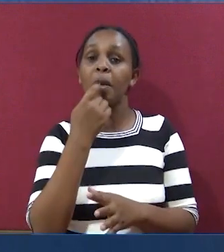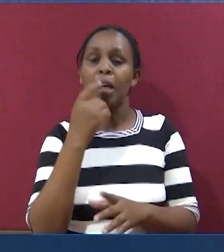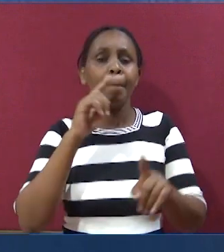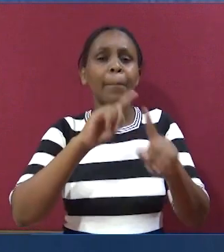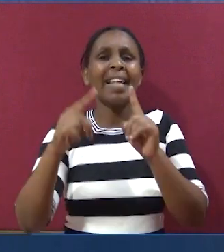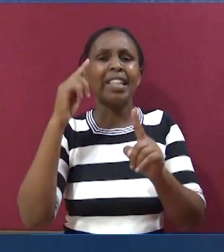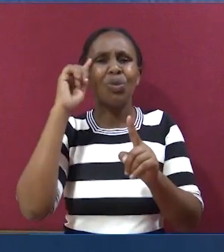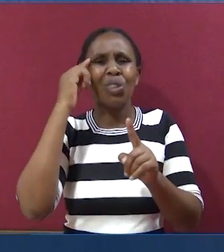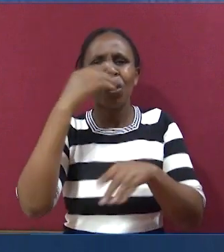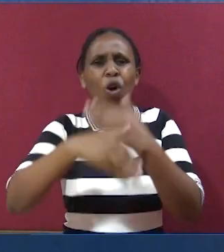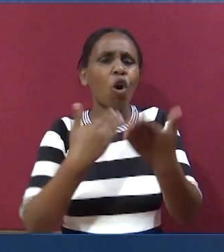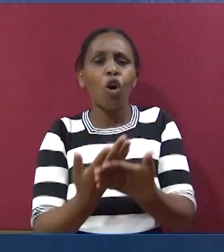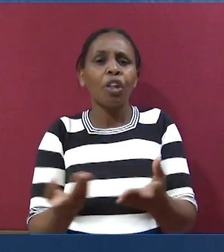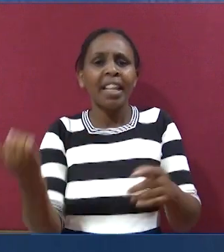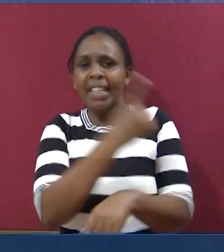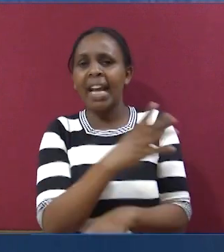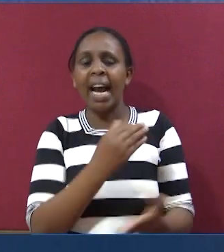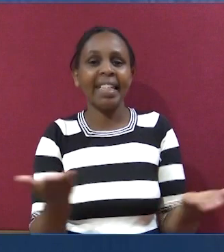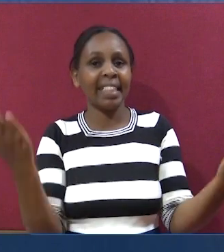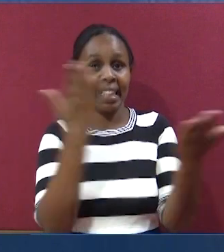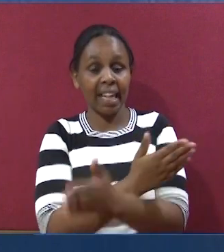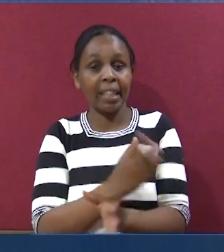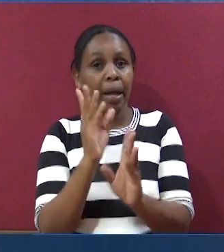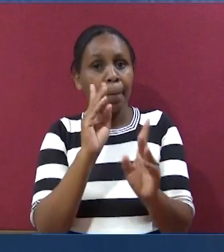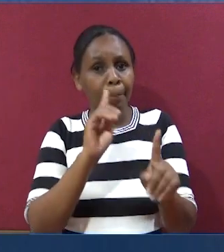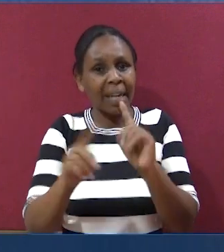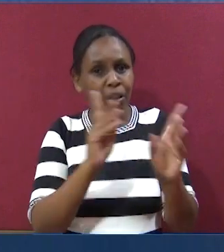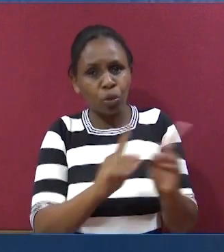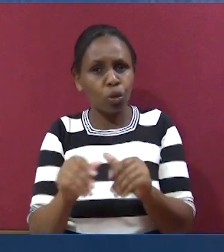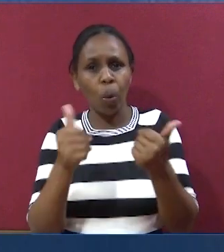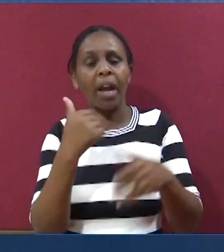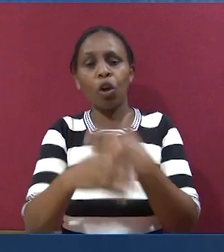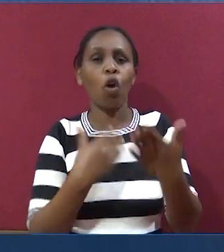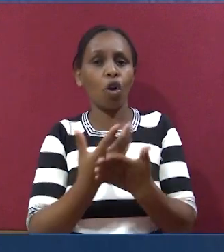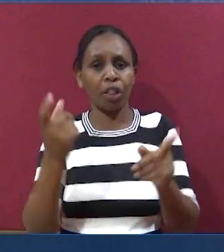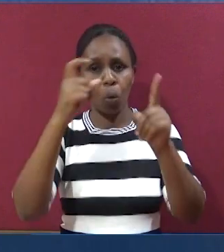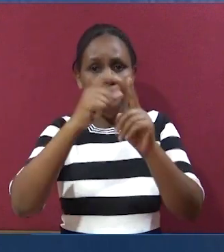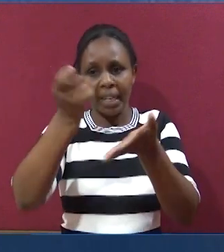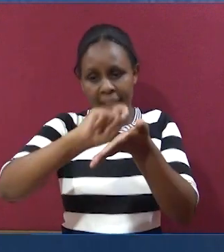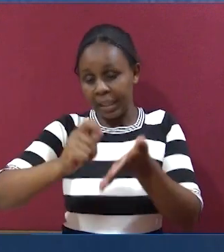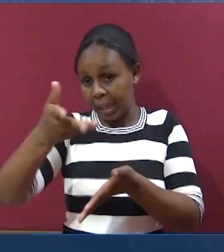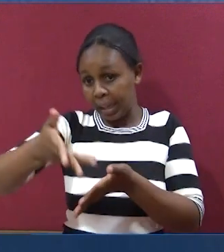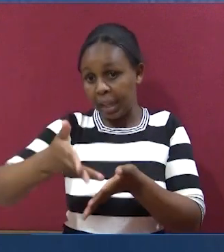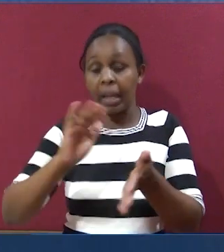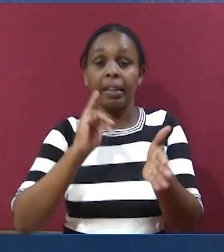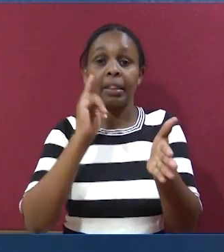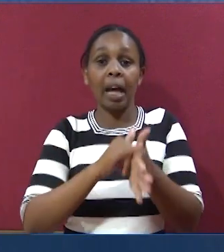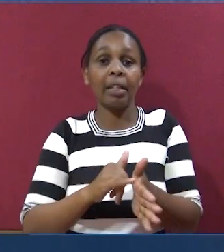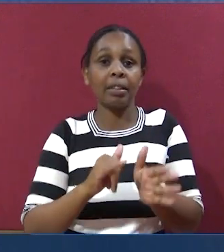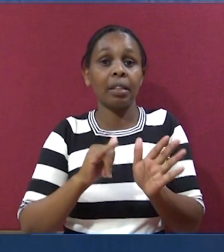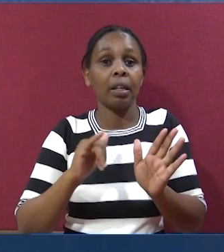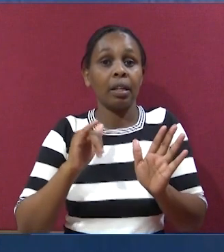atafakari maneno yake mchana, na usiku, upate kuangalia kutenda sawasawa, na maneno yote yaliwa andi kwa umo.